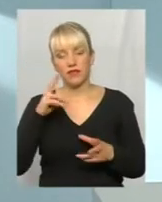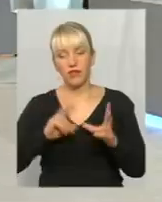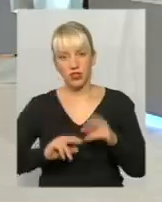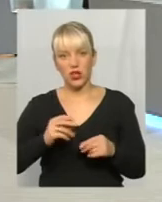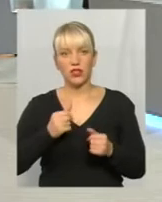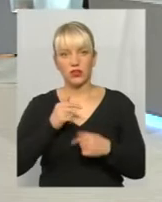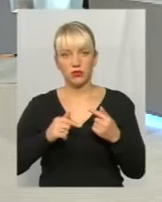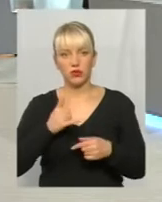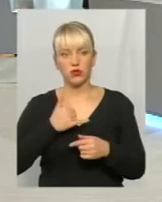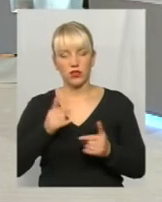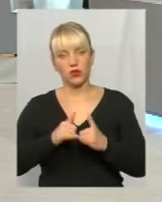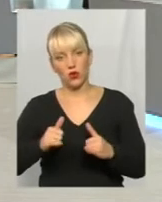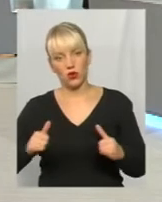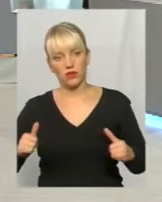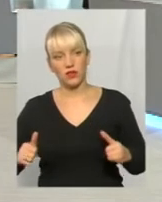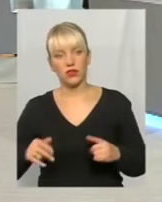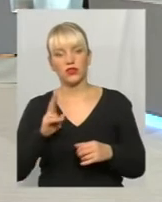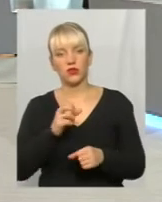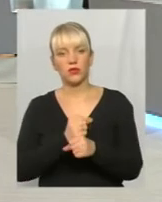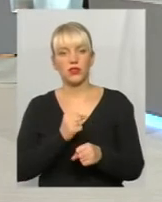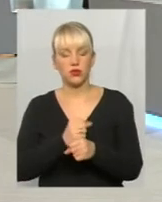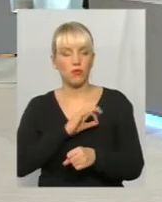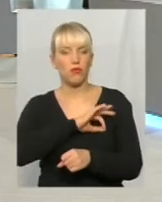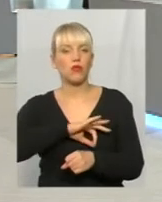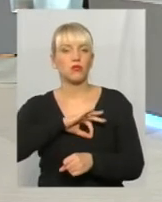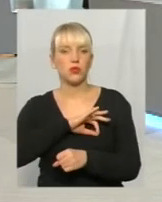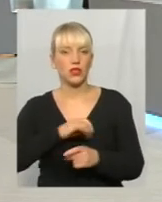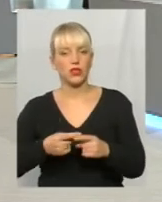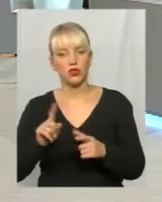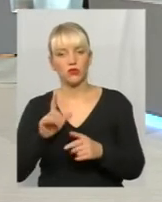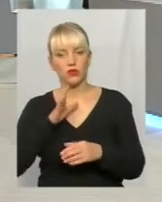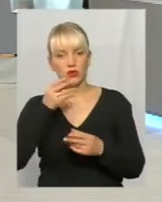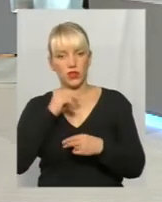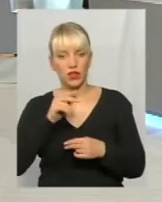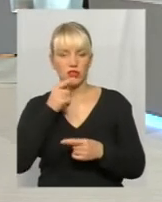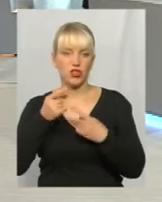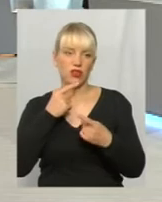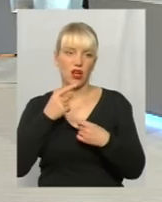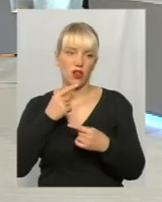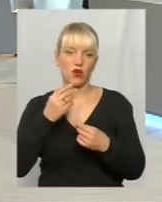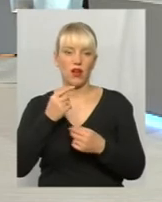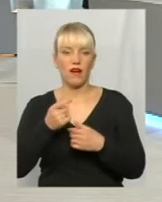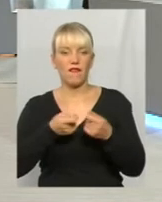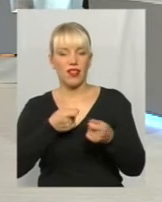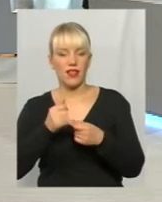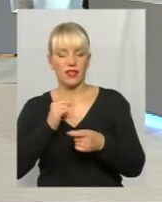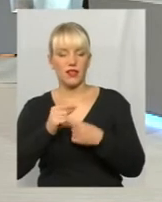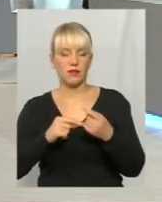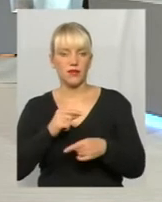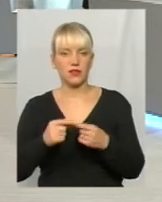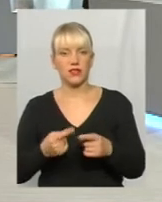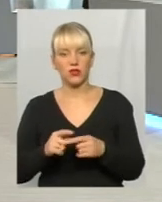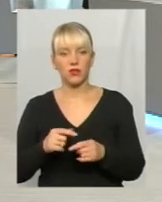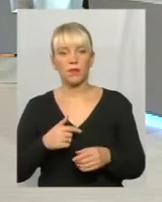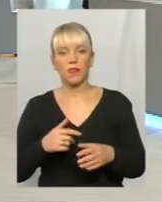саме які працюють для того, щоб був кращий діалог влади і бізнесу? Ну, профспілки бувають дуже різні. Ті